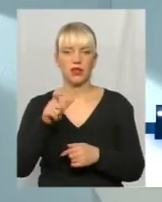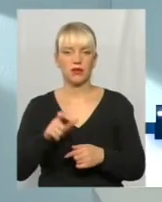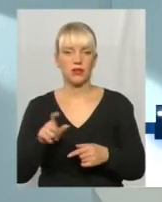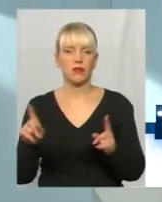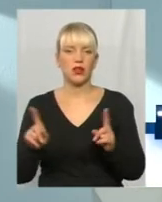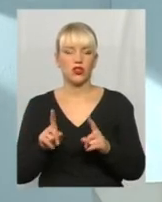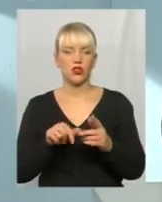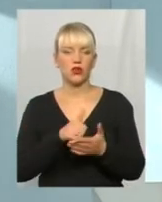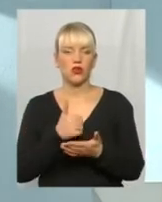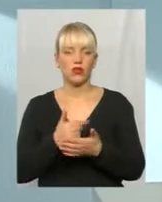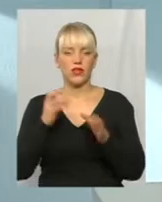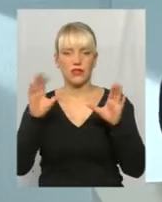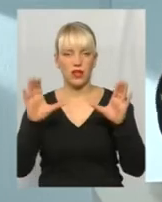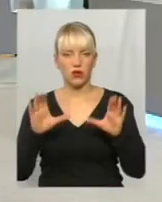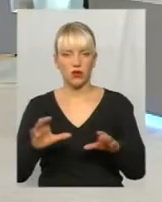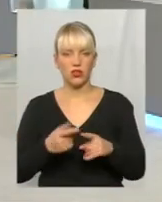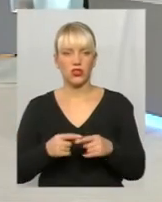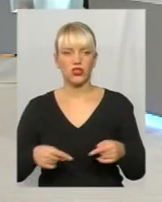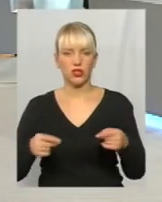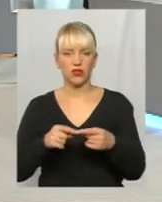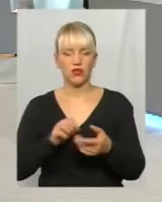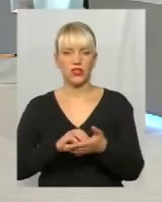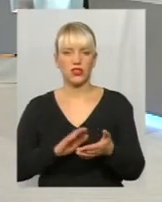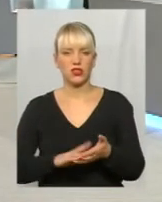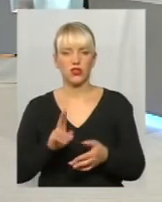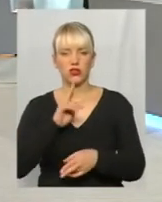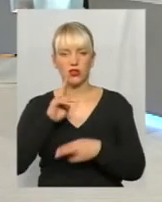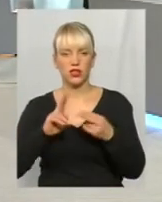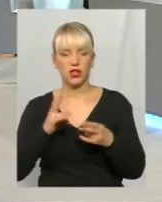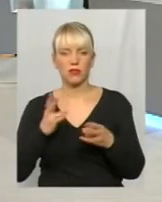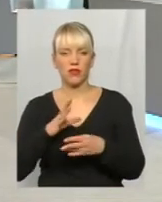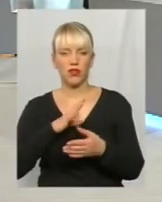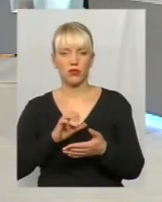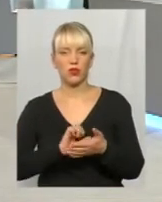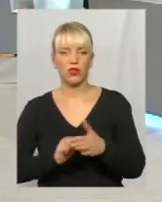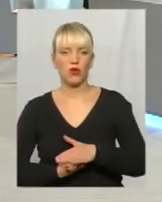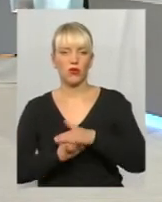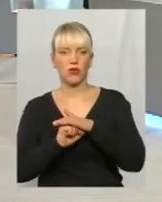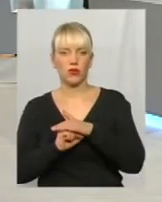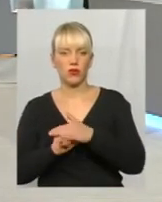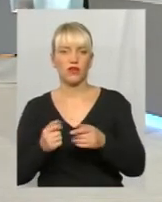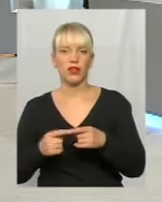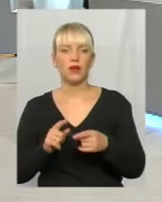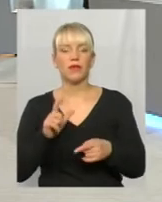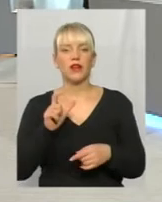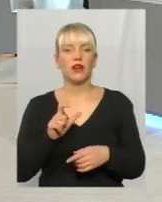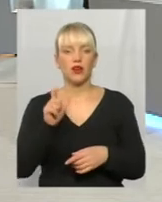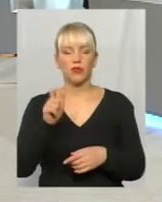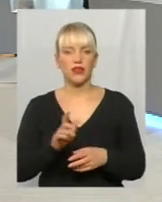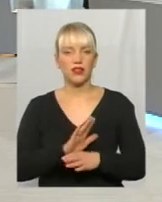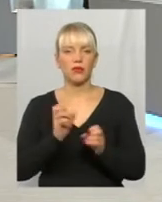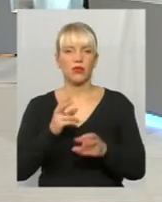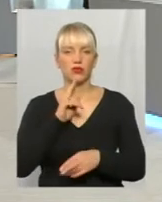в законі про нагляд контролю чітко визначено, що скарга має бути обґрунтована. Тобто громадянин має не просто